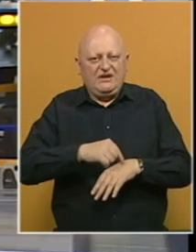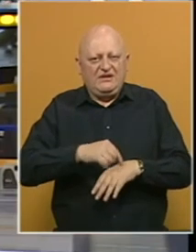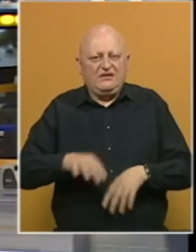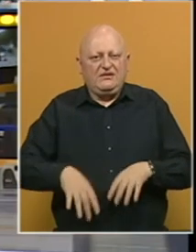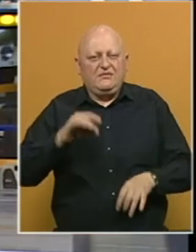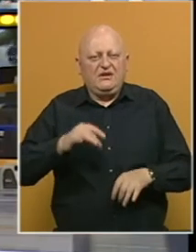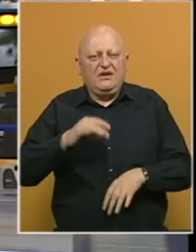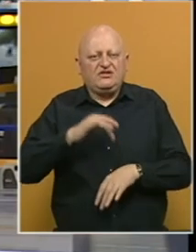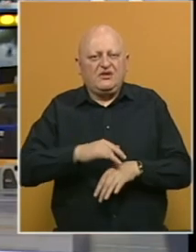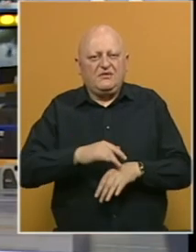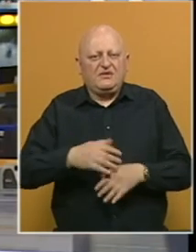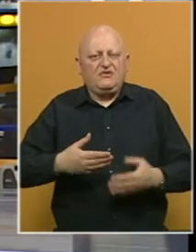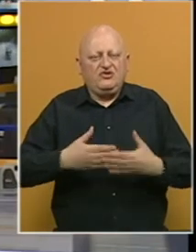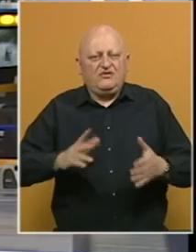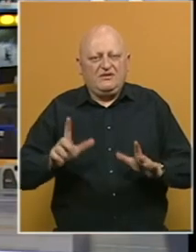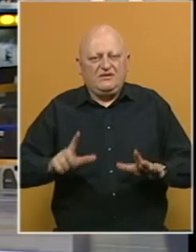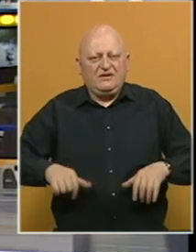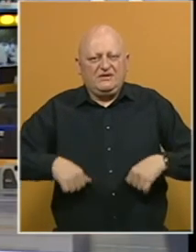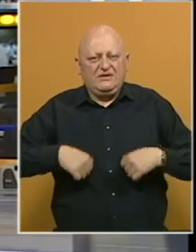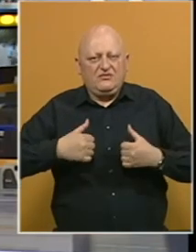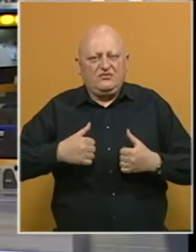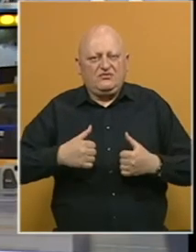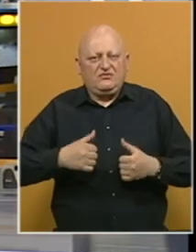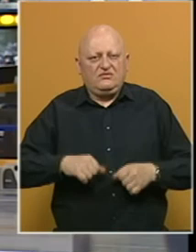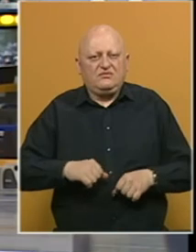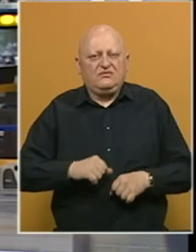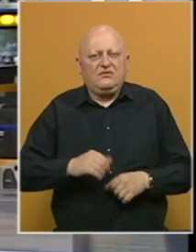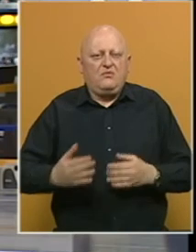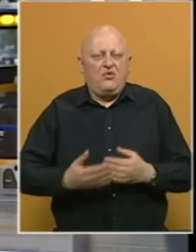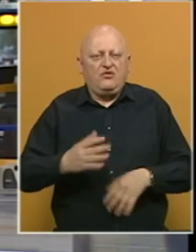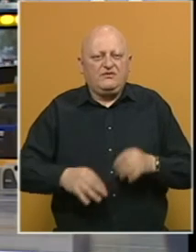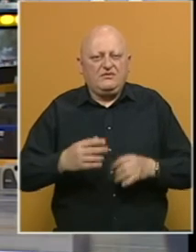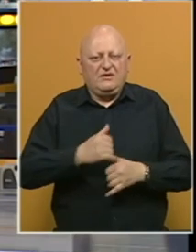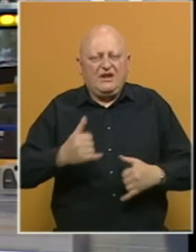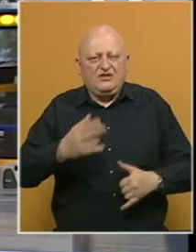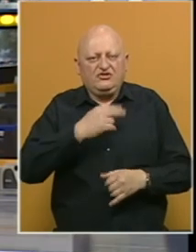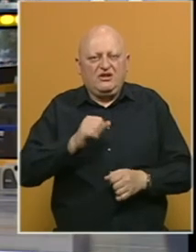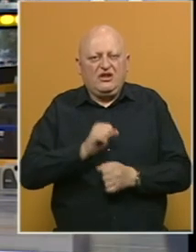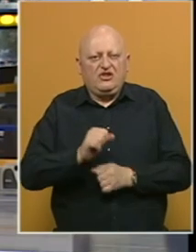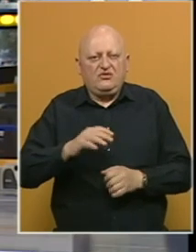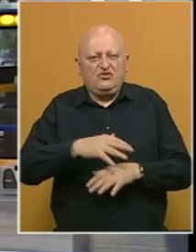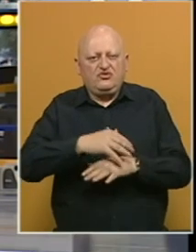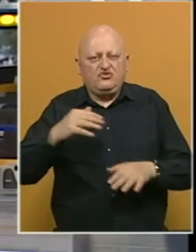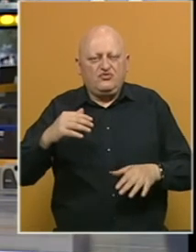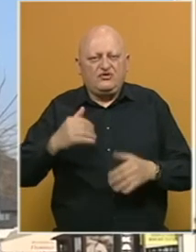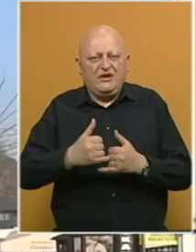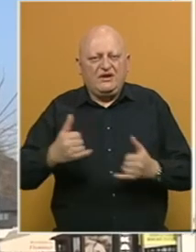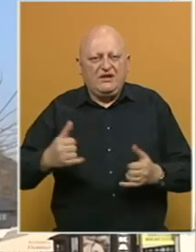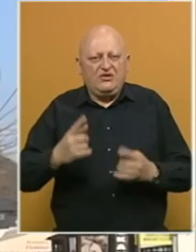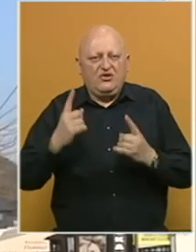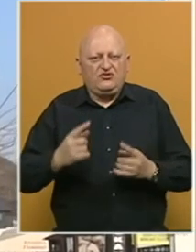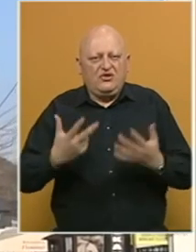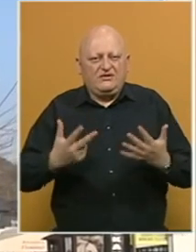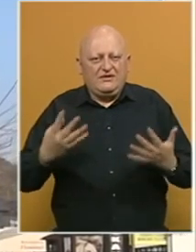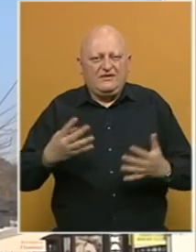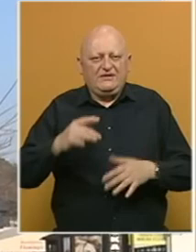.00. Biračka mjesta biće otvorena do 7.00. Ponovljen izbor iz zagrado načelnika Doboja i Skupštinu grada biće održani